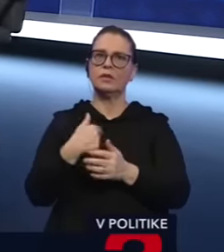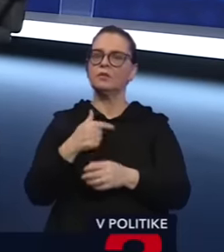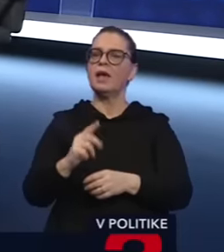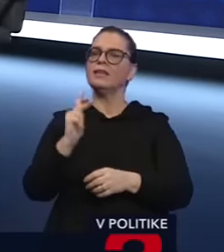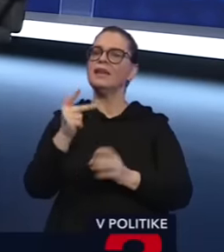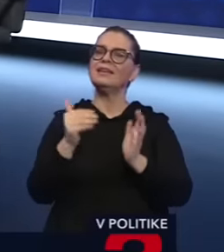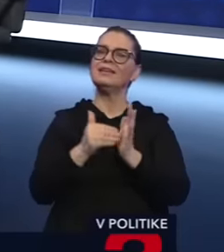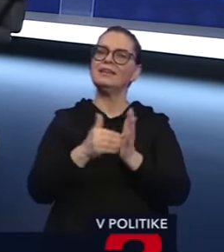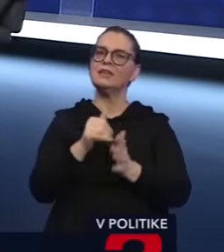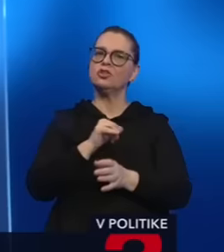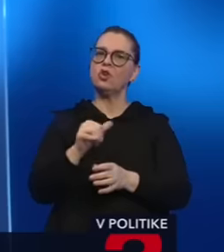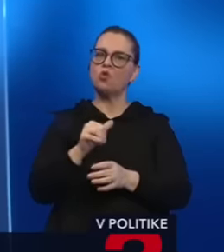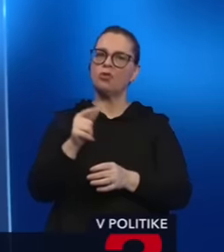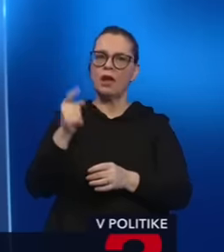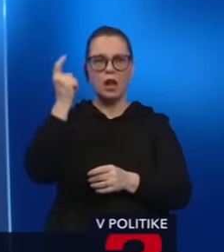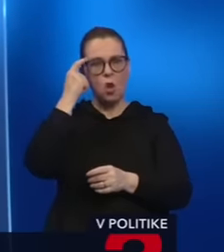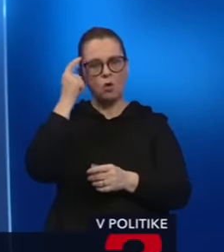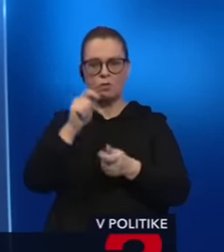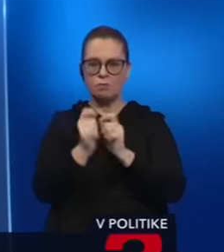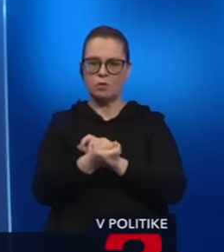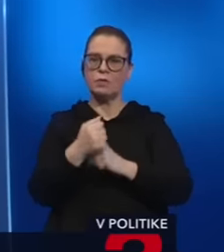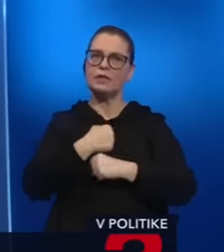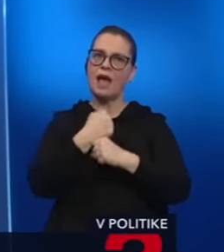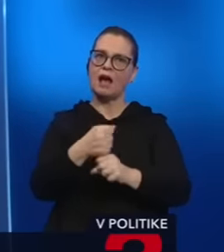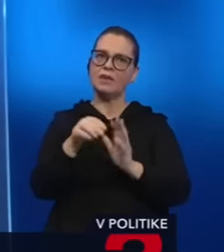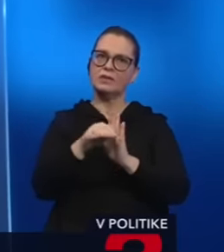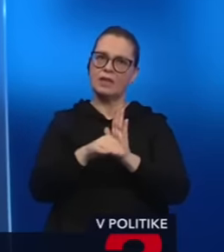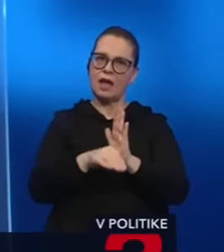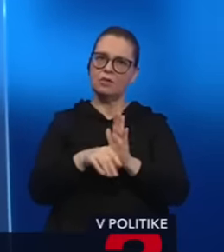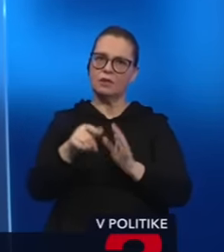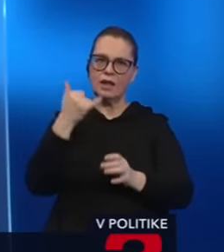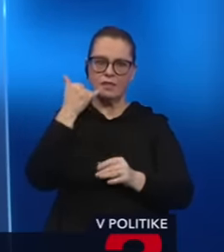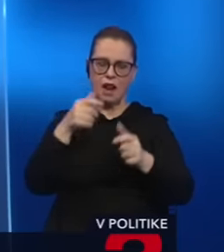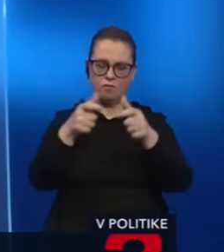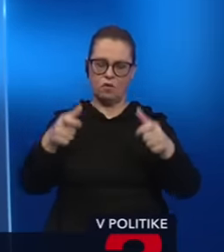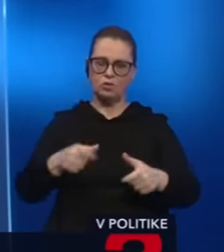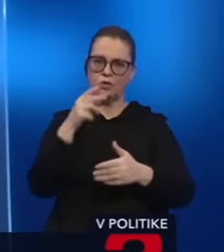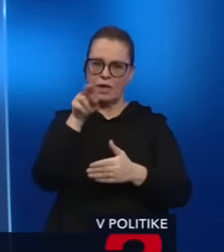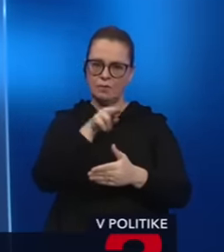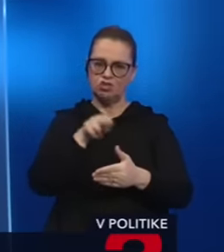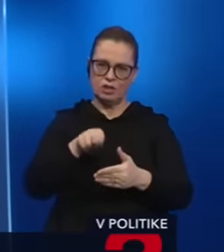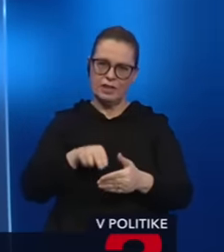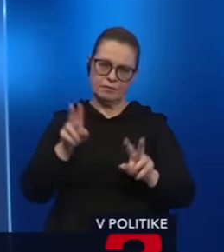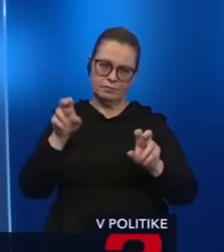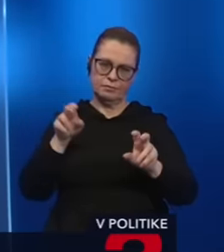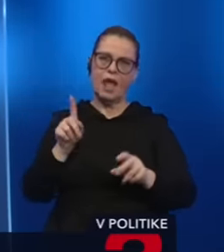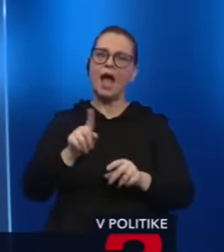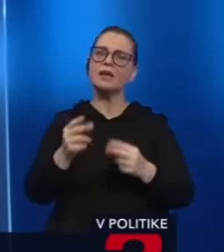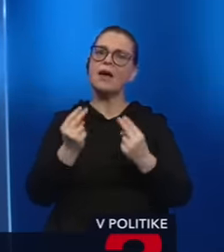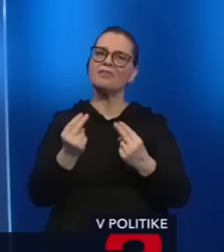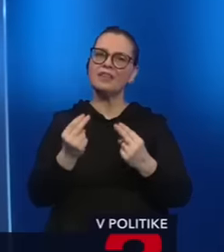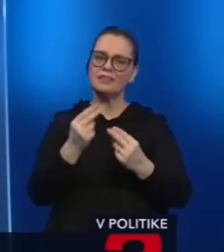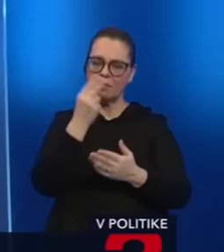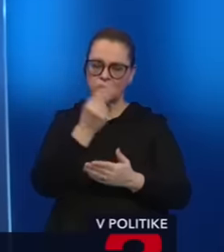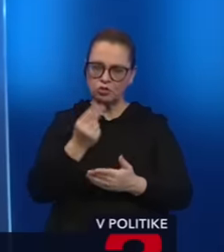tisíc ročí, povedzte mi, akú má logiku čítať pozmeňujúci návrh zákona, to je tie telefónne zoznamy, čo oni začali čítať. Aký má význam to